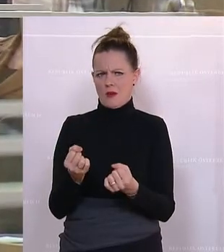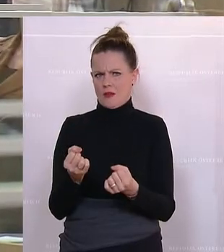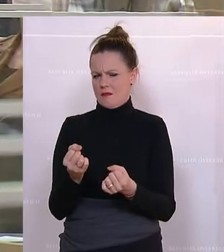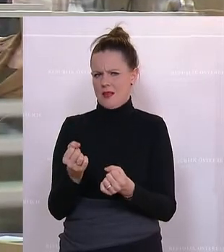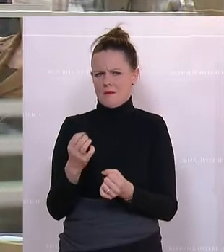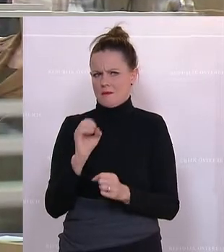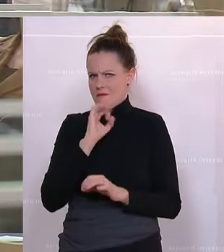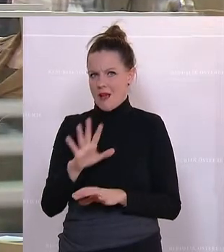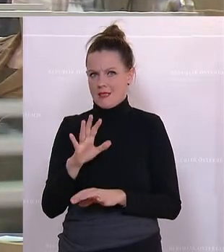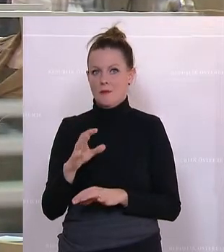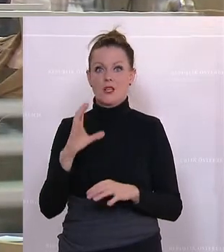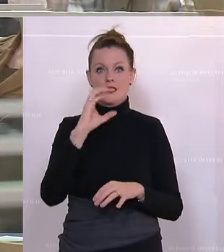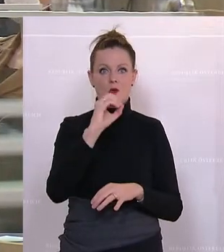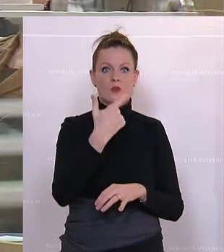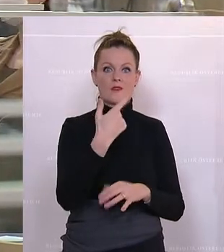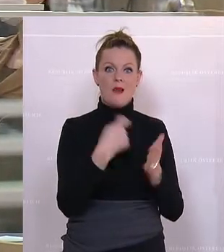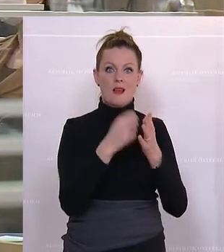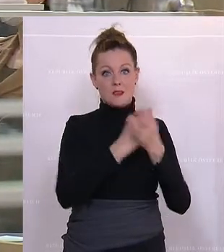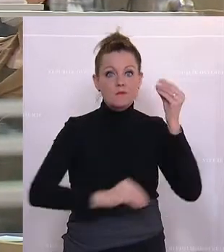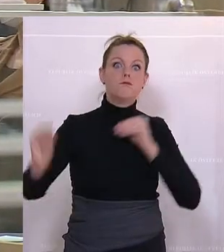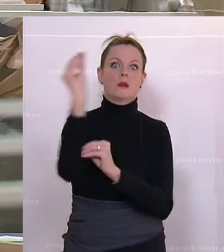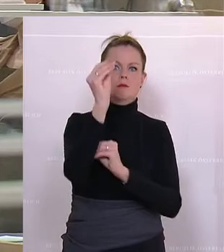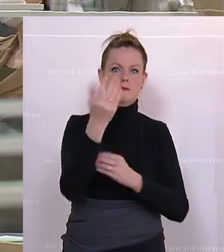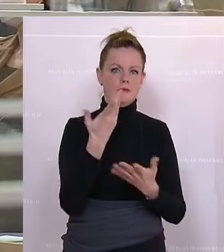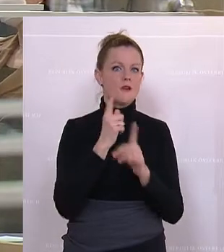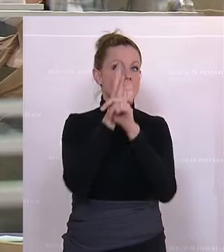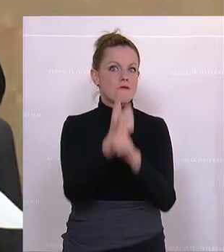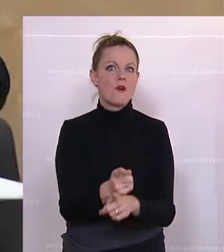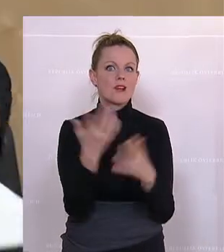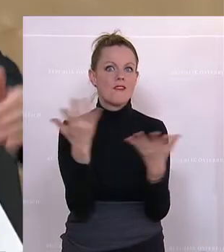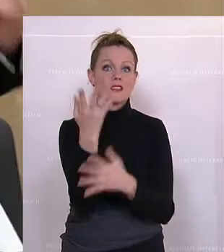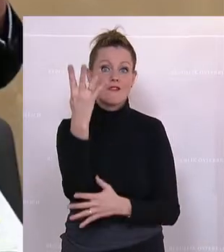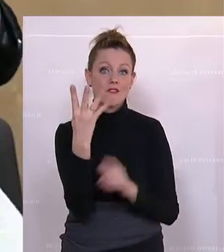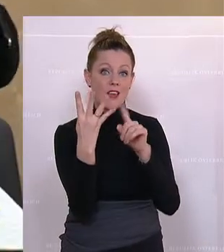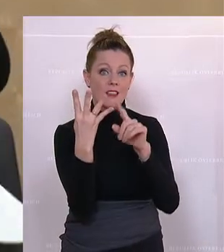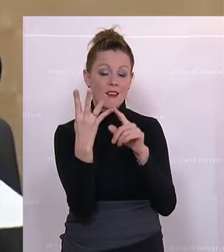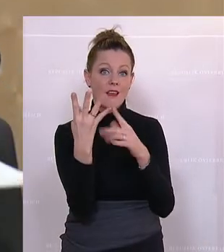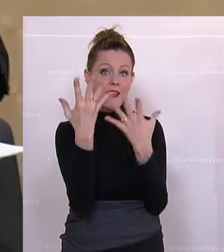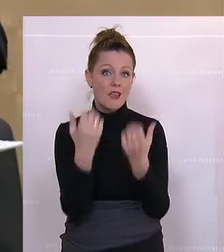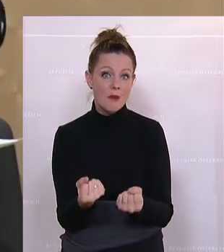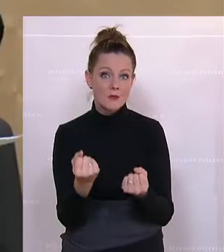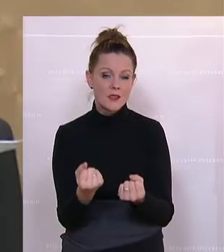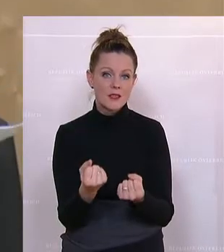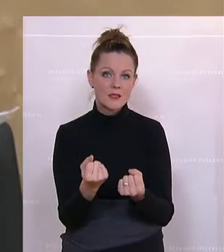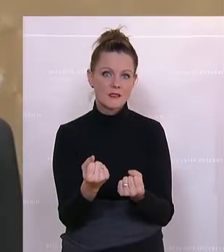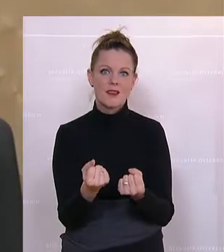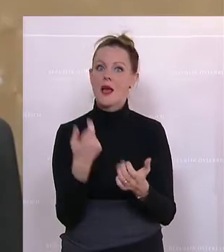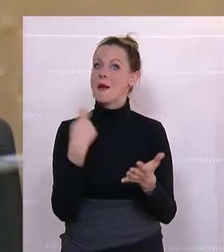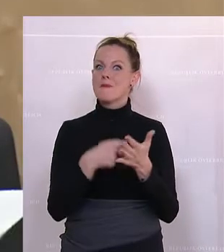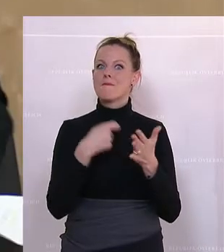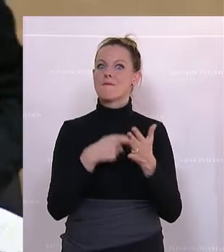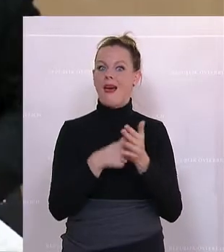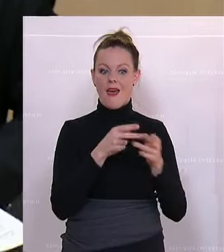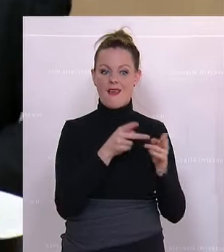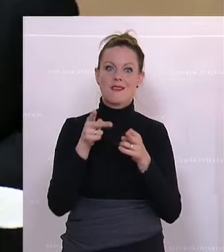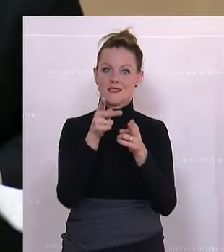dann würde die CO2-Bepreisung höher werden. Und wozu führt das? Viertens im Ergebnis, dass ein verlässlicherer Preispfad da ist, und das ist ja